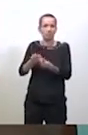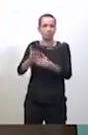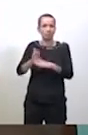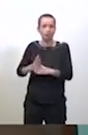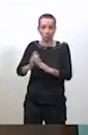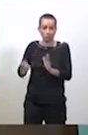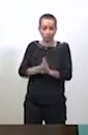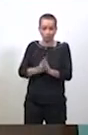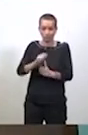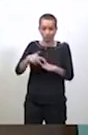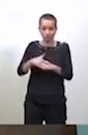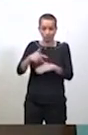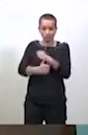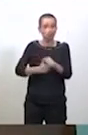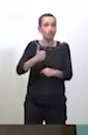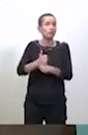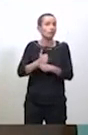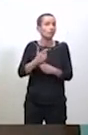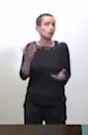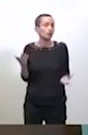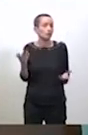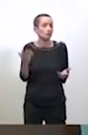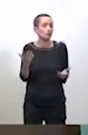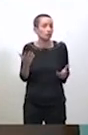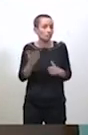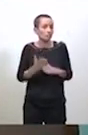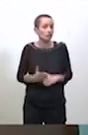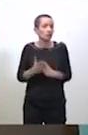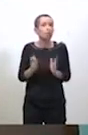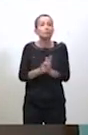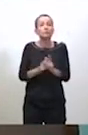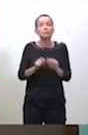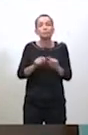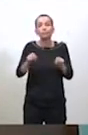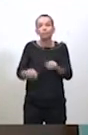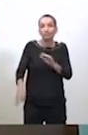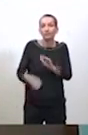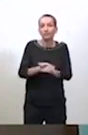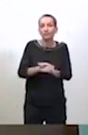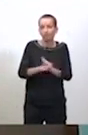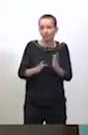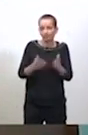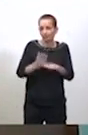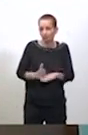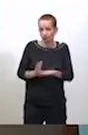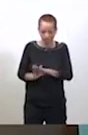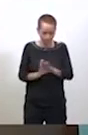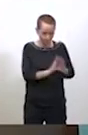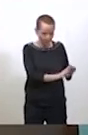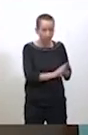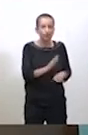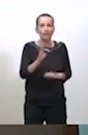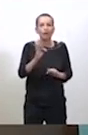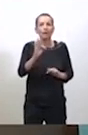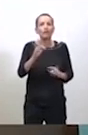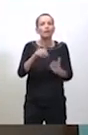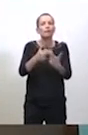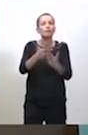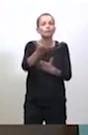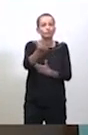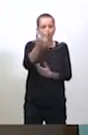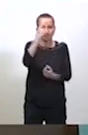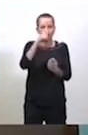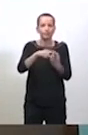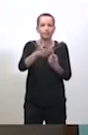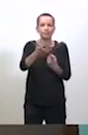le début de l'année, dans le cadre du budget primitif. Pour répondre sur la partie